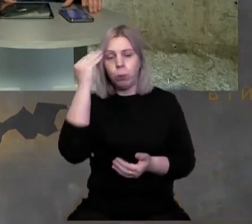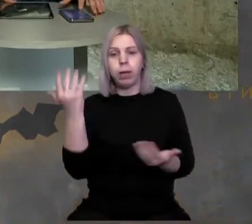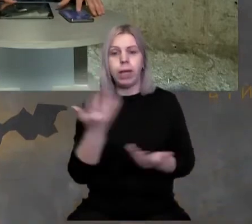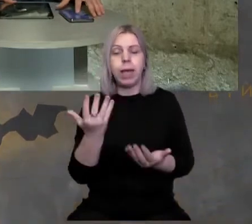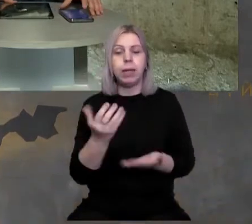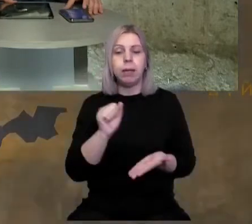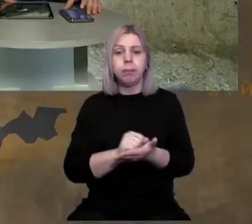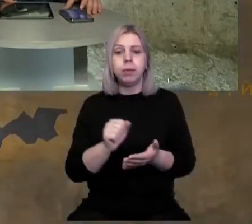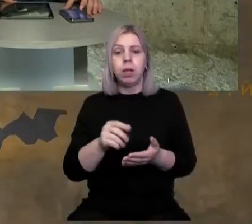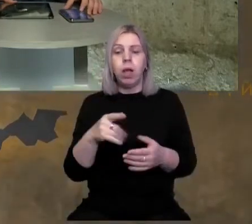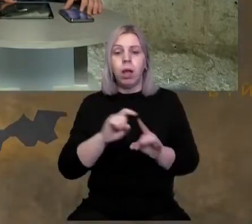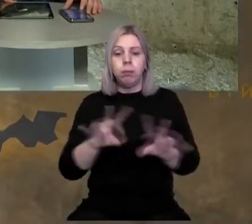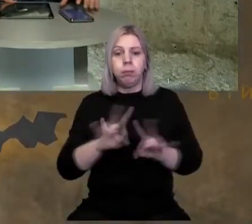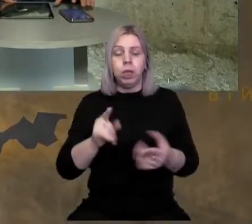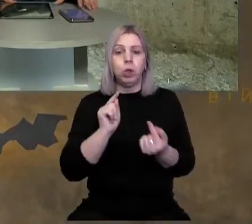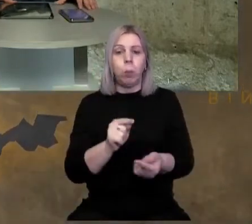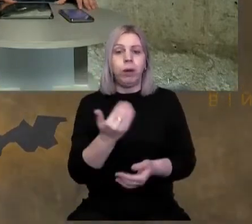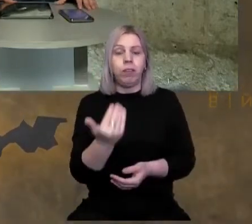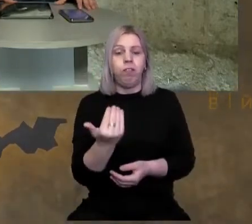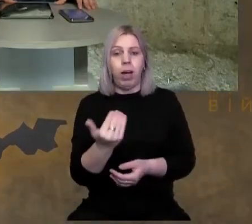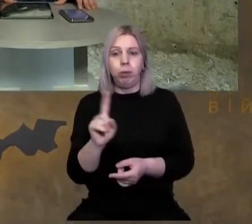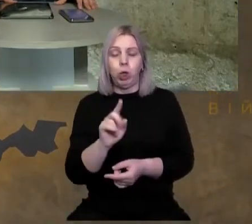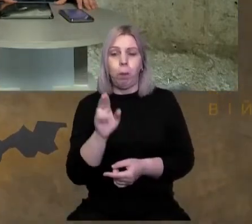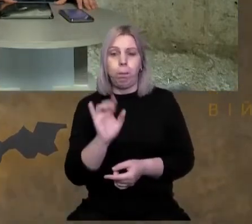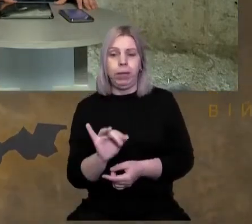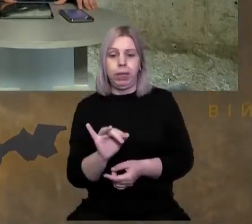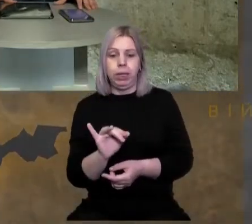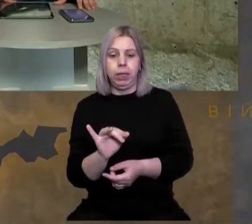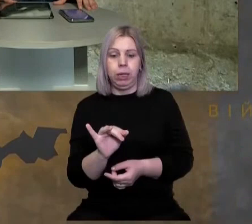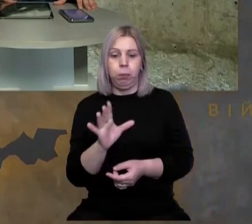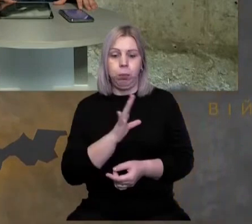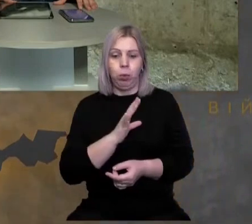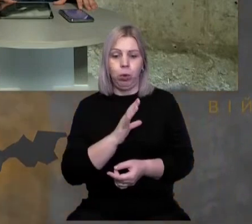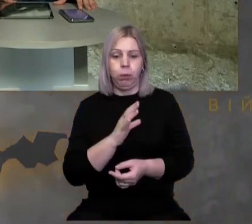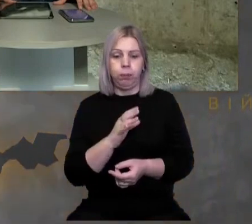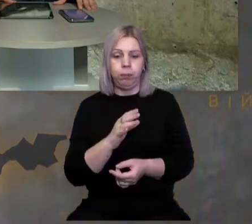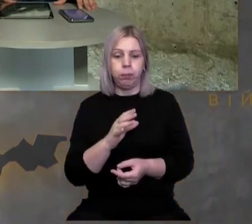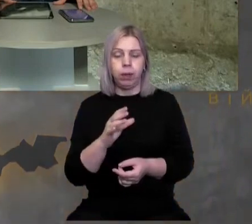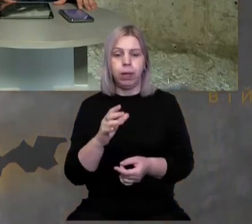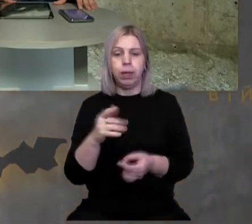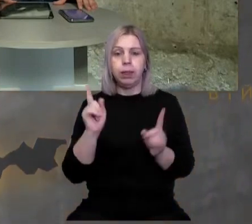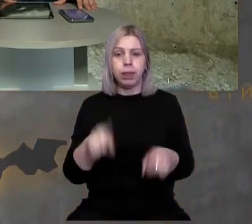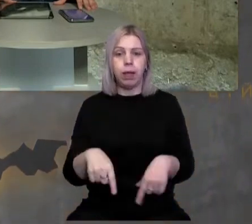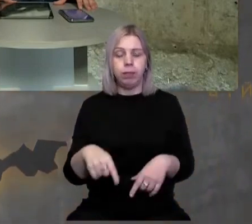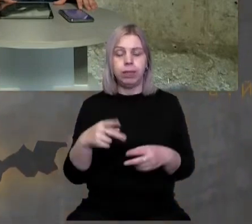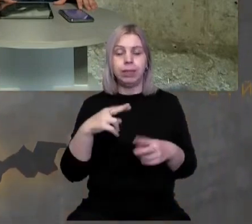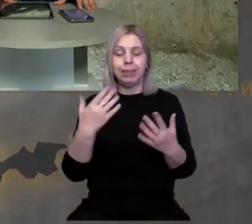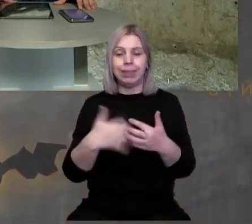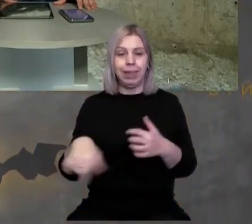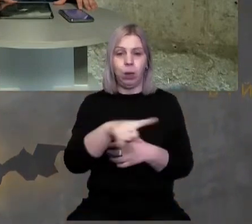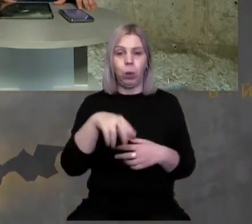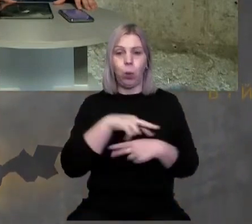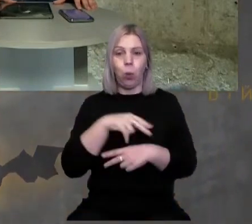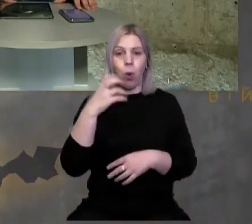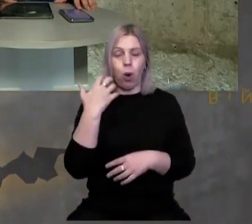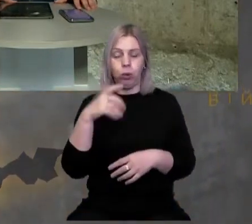Які аргументи наводили всупереч вам, щоб його все-таки встановити? Громадян і навіть серед угорців, які